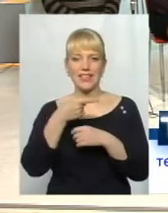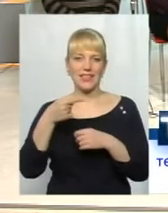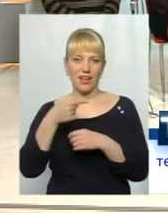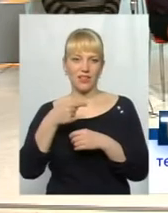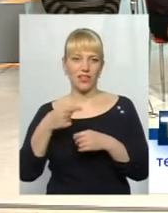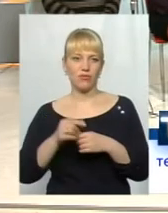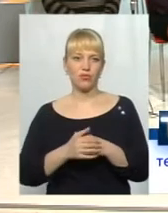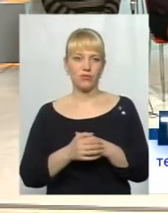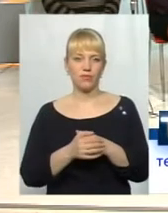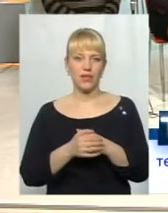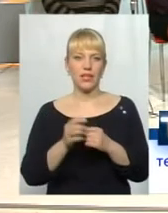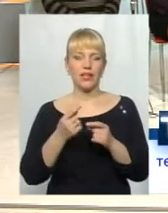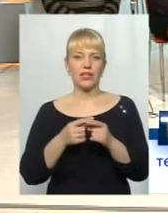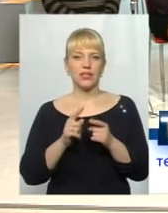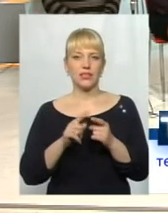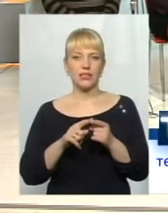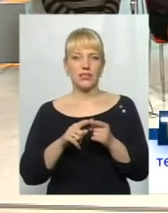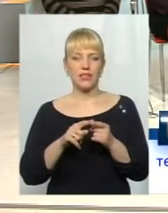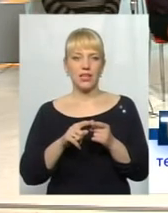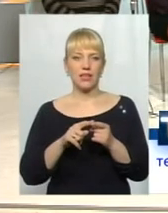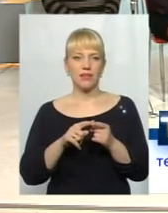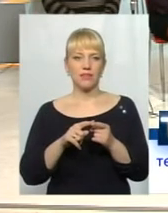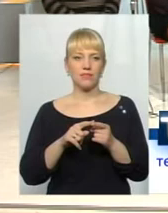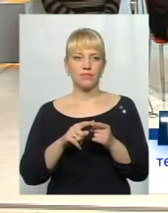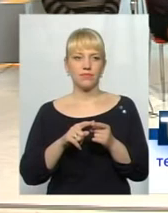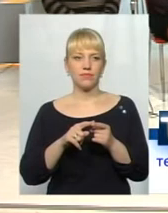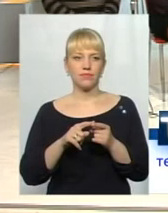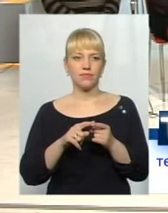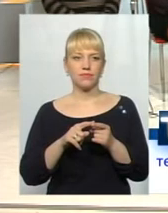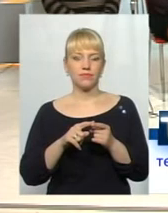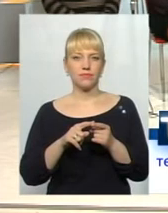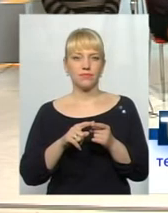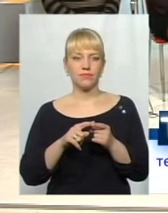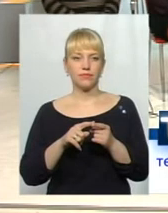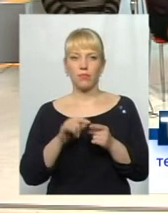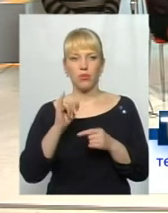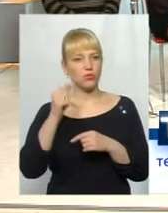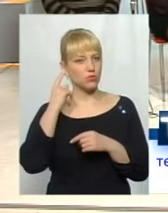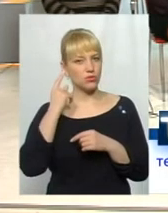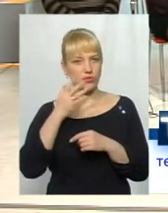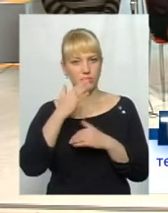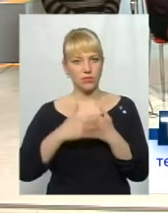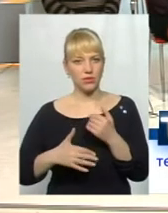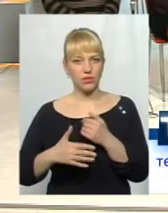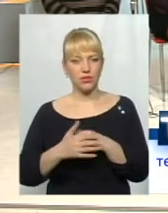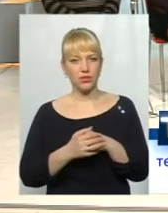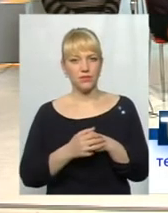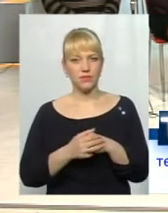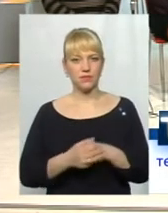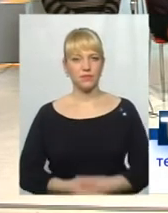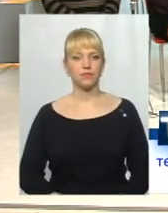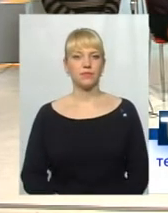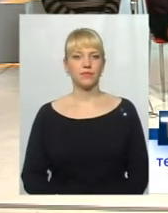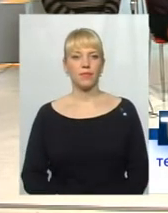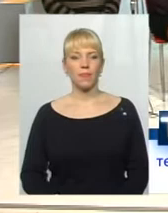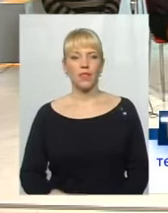людині. Це попередження активістів. Після фото від фіксацією цих подій на вколову в